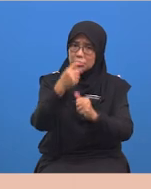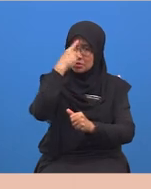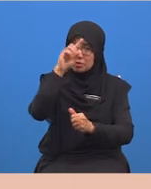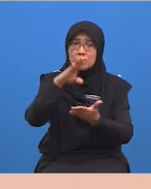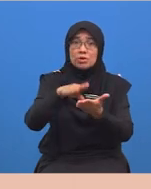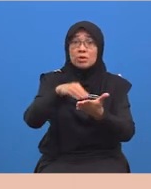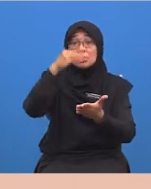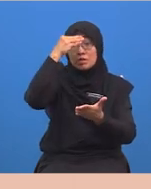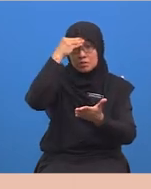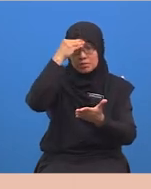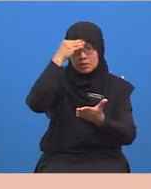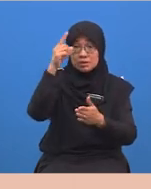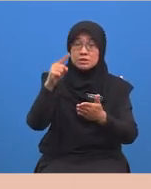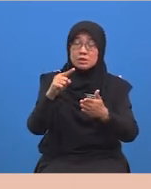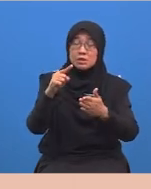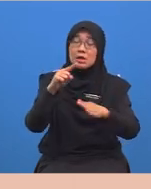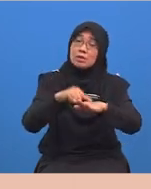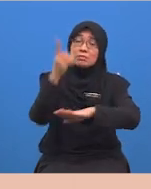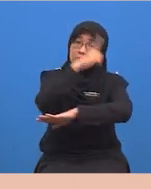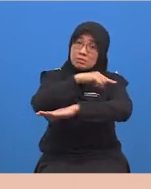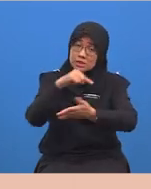pembelajaran kita pada hari ini.